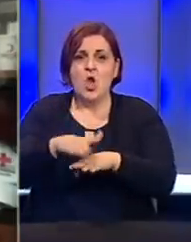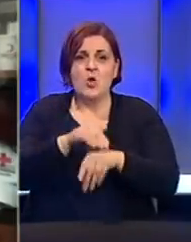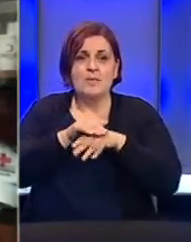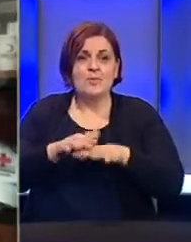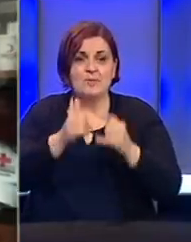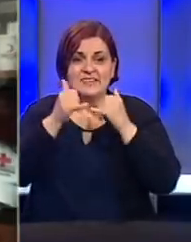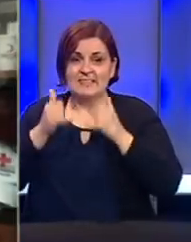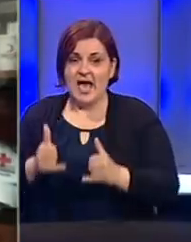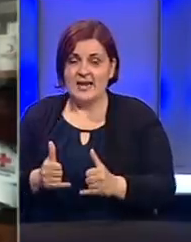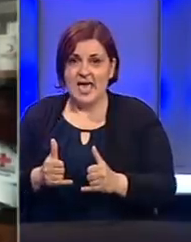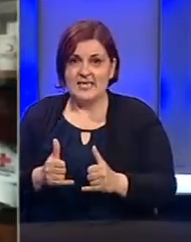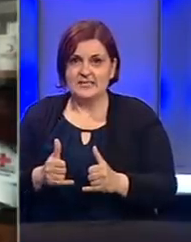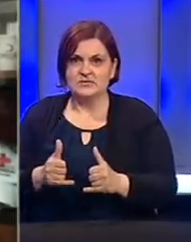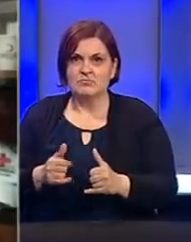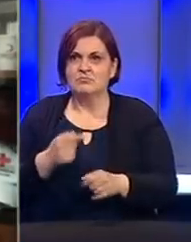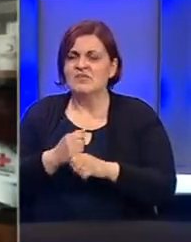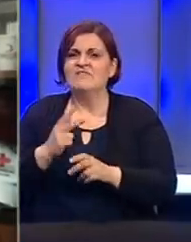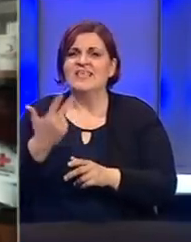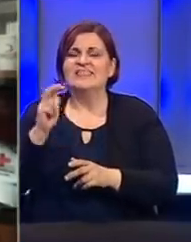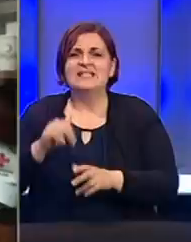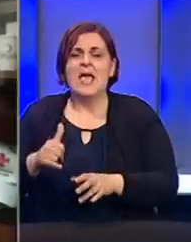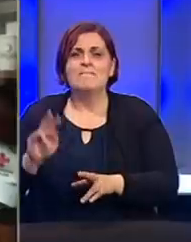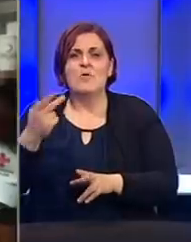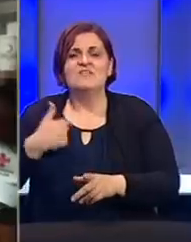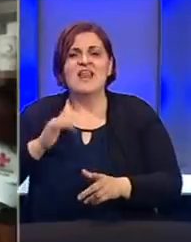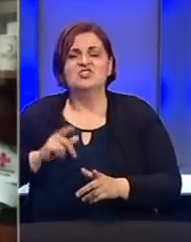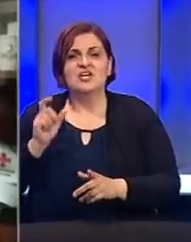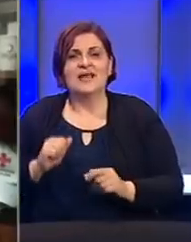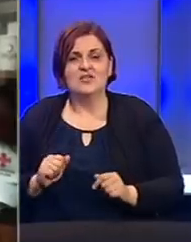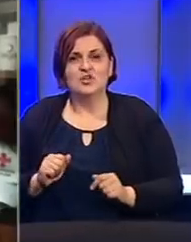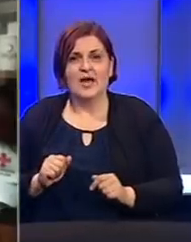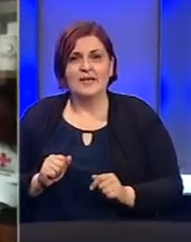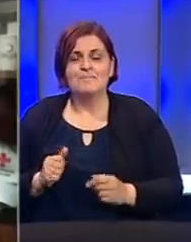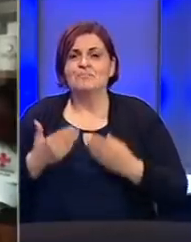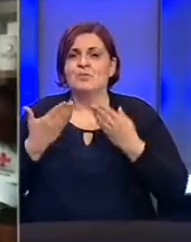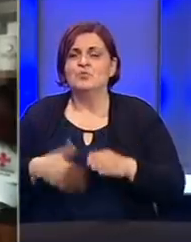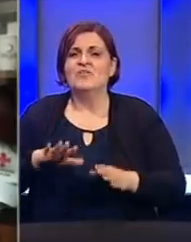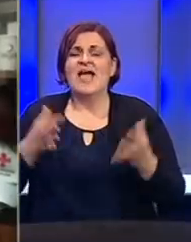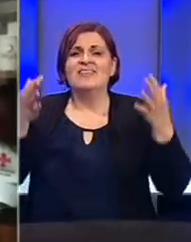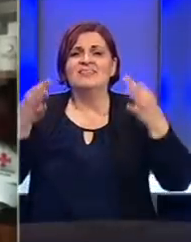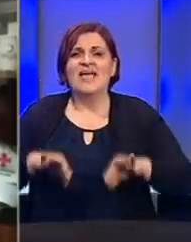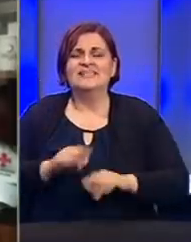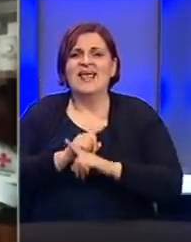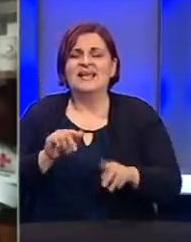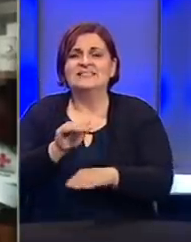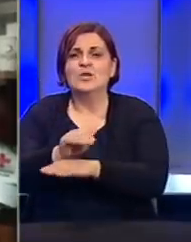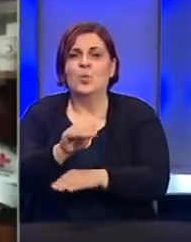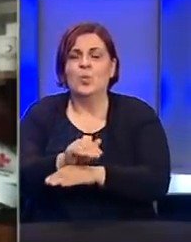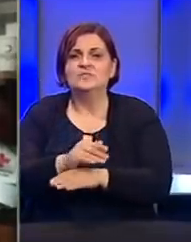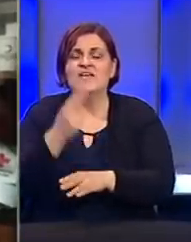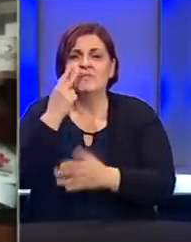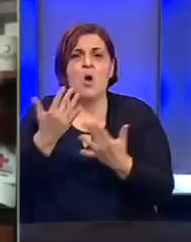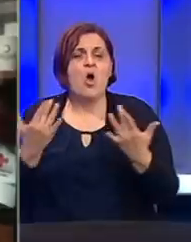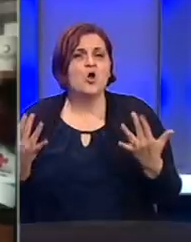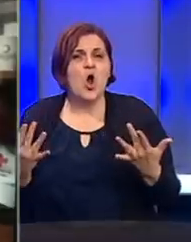pandemije do danas reagirali na više od 30.000 poziva naših građana. i pružili više od 10.000 raznih usluga. Onda vidimo